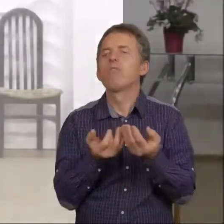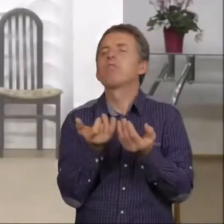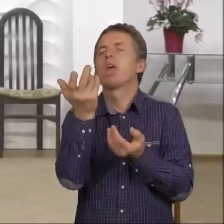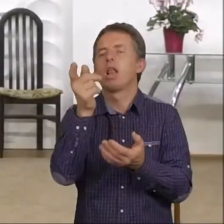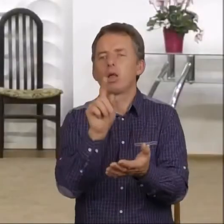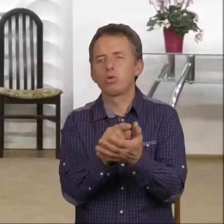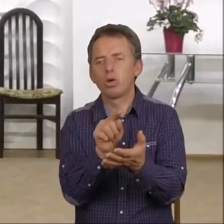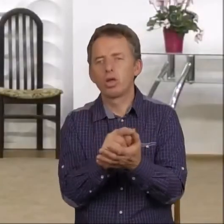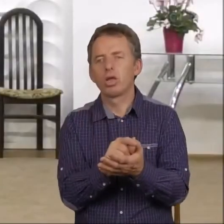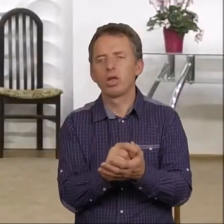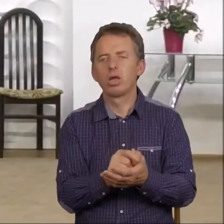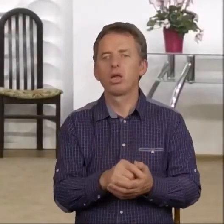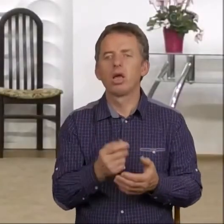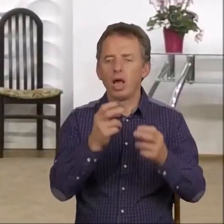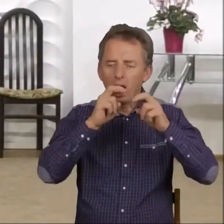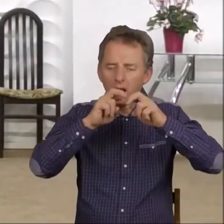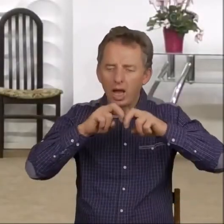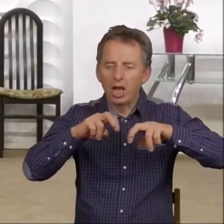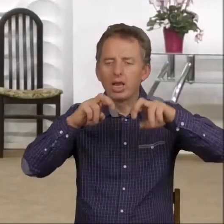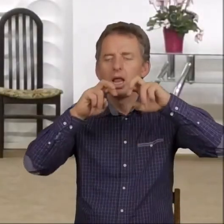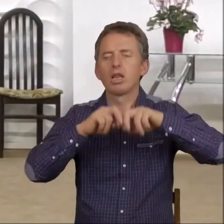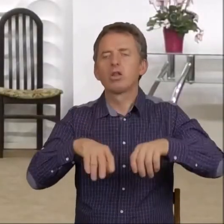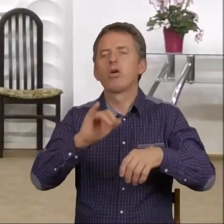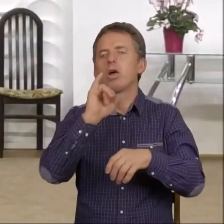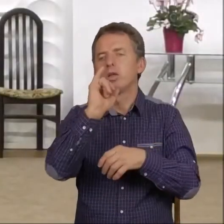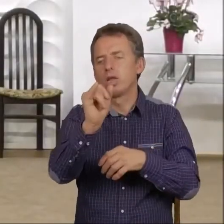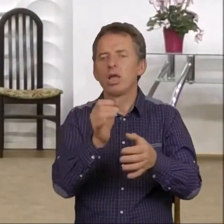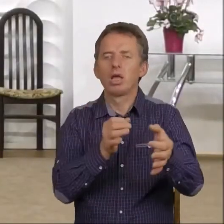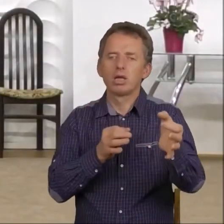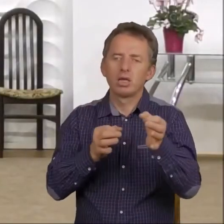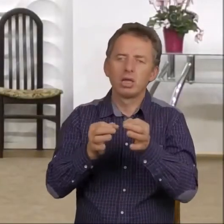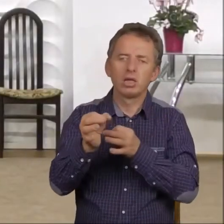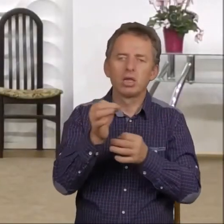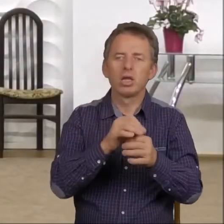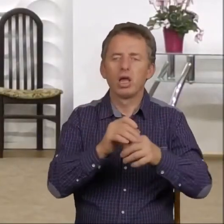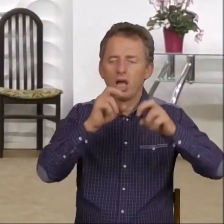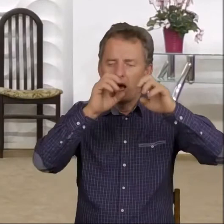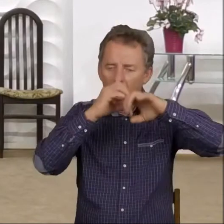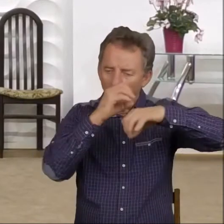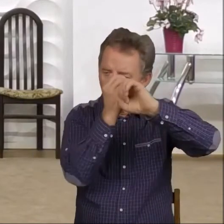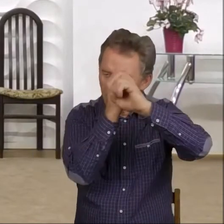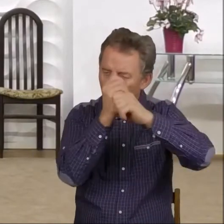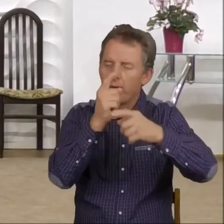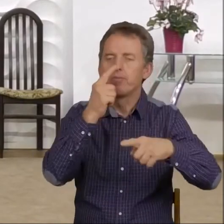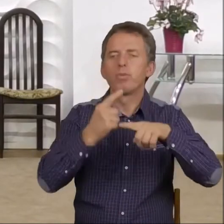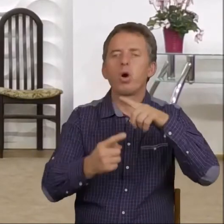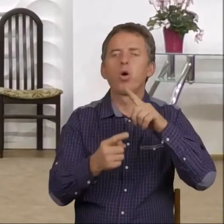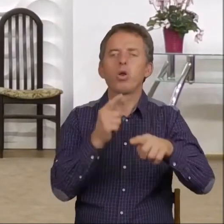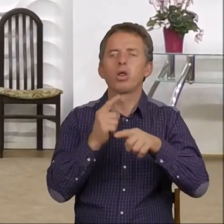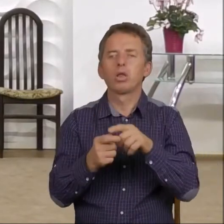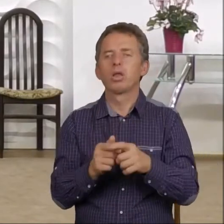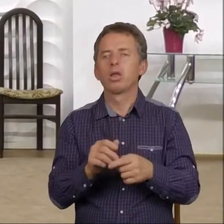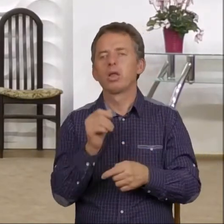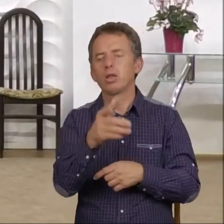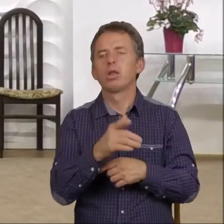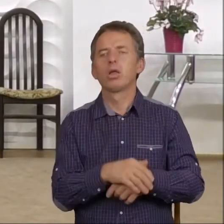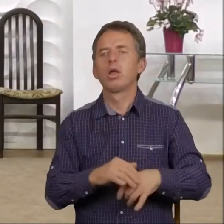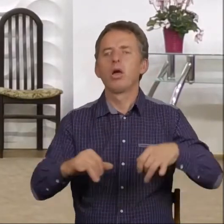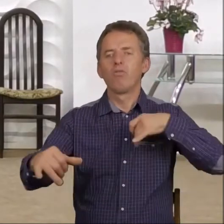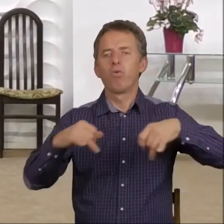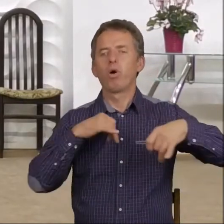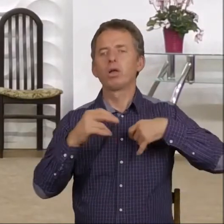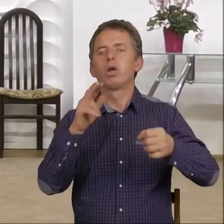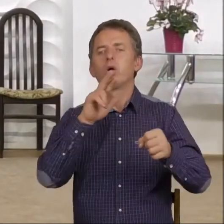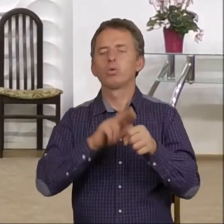Gdyby analizować jego historię od strony takiej politycznej, to powiem o to, był władca, który